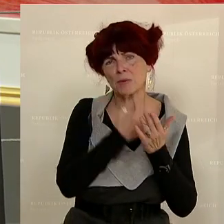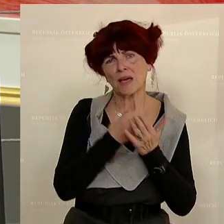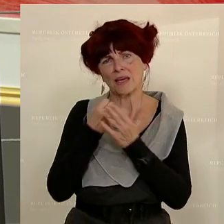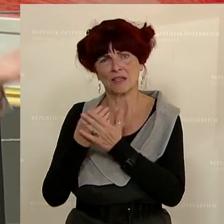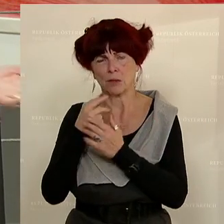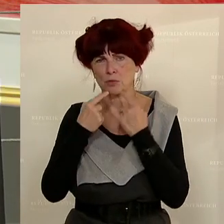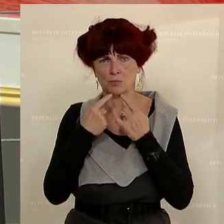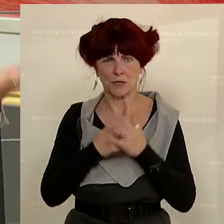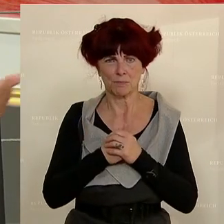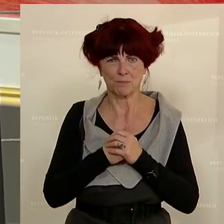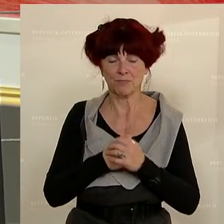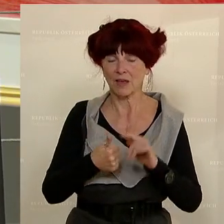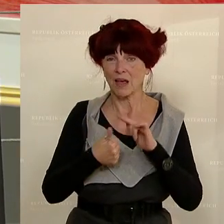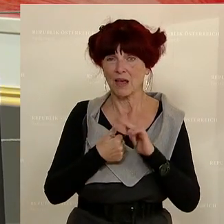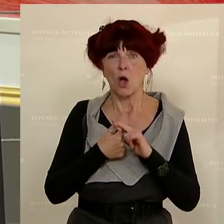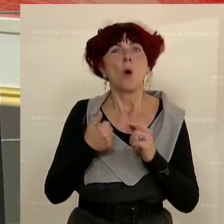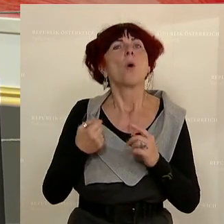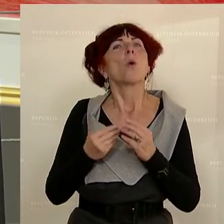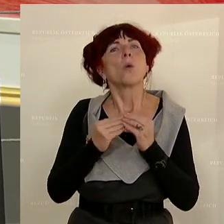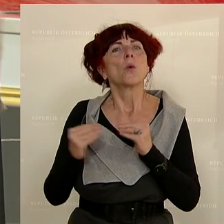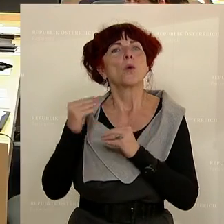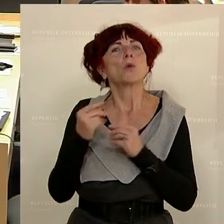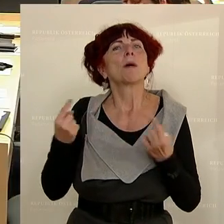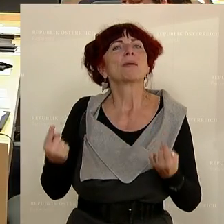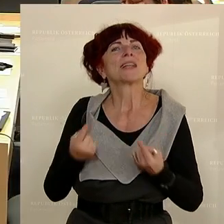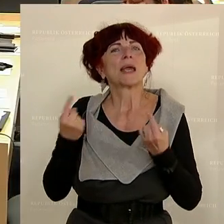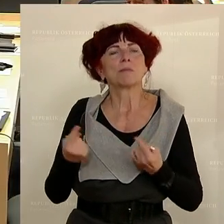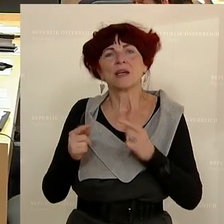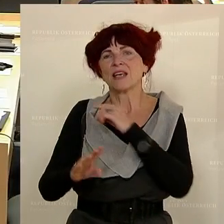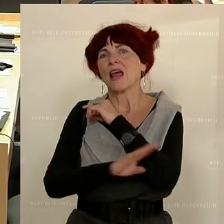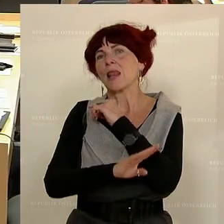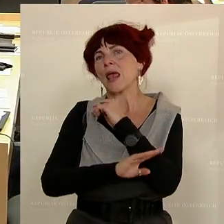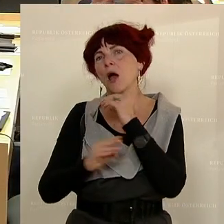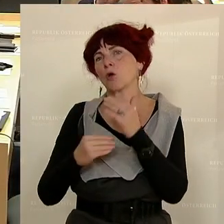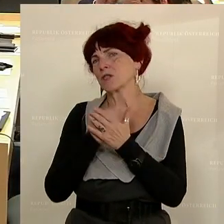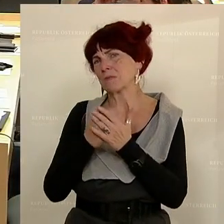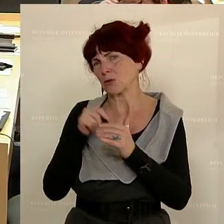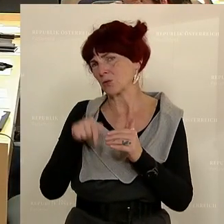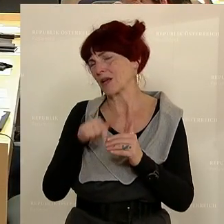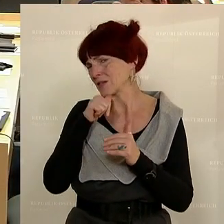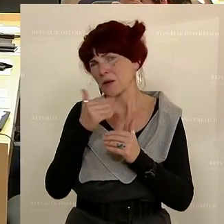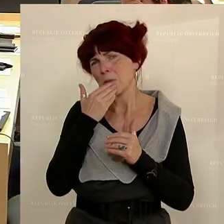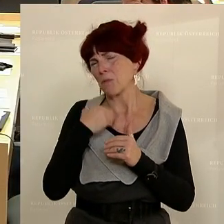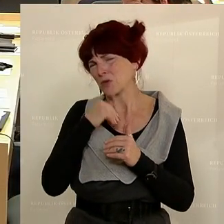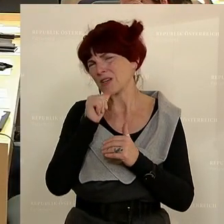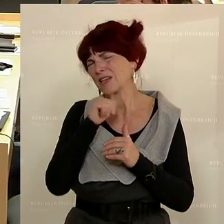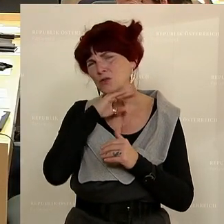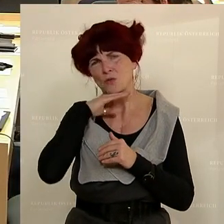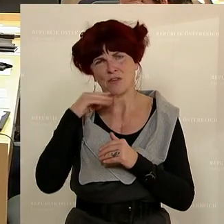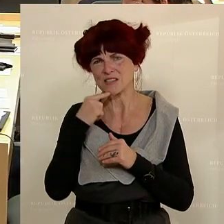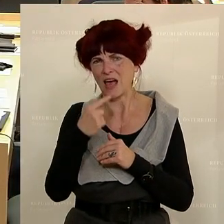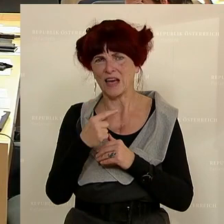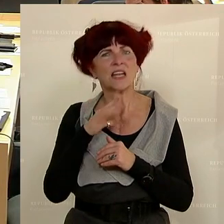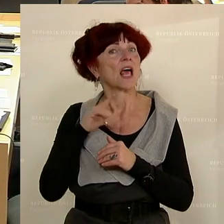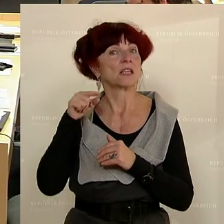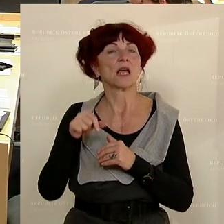neben der überbetrieblichen Lehrausbildung. Darauf möchte ich jetzt gar nicht eingehen, weil wir schon am Ende stehen. Das ist natürlich